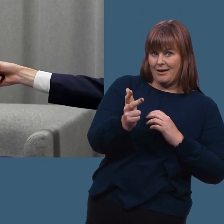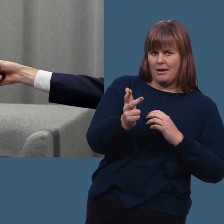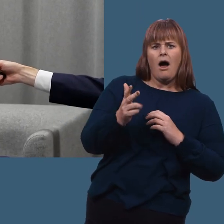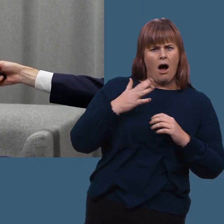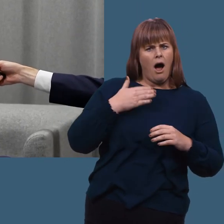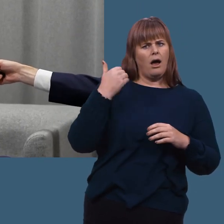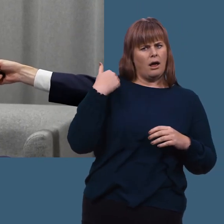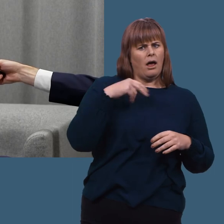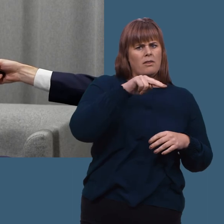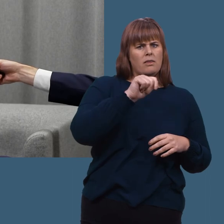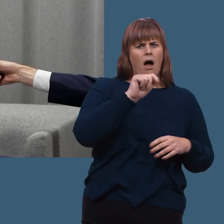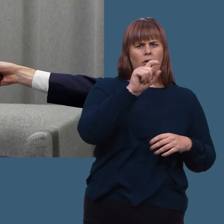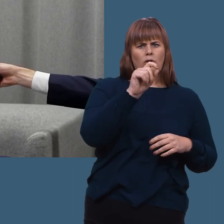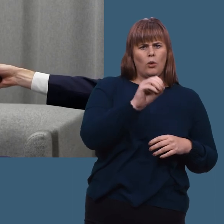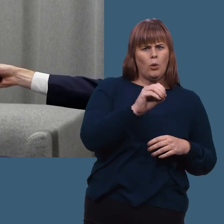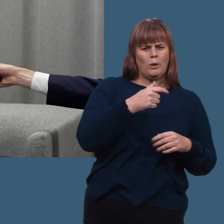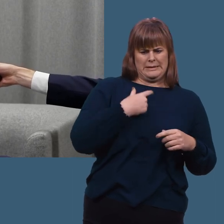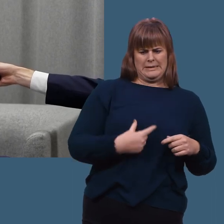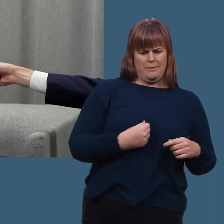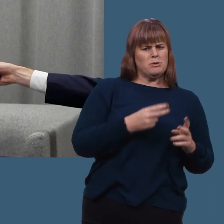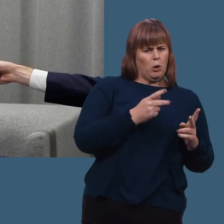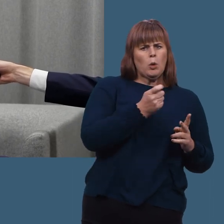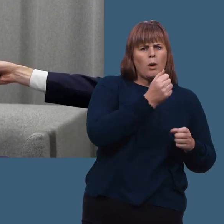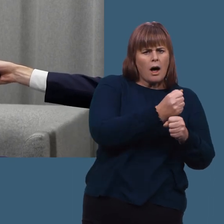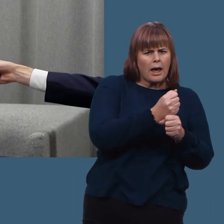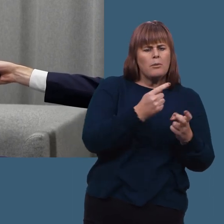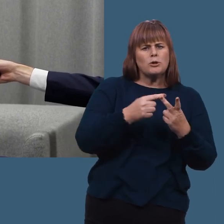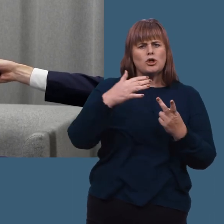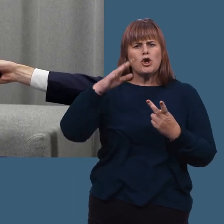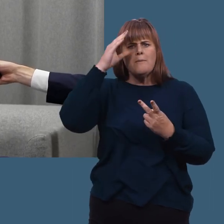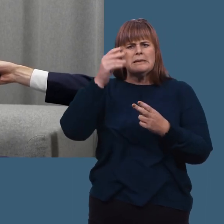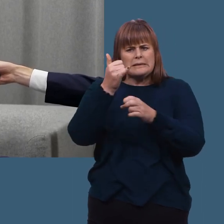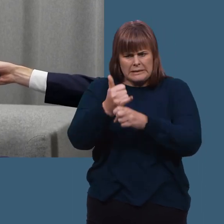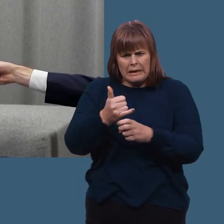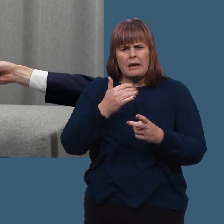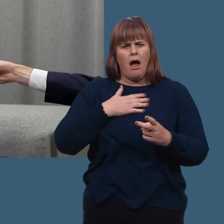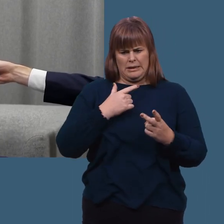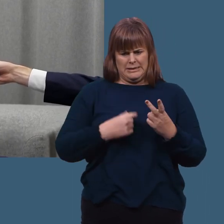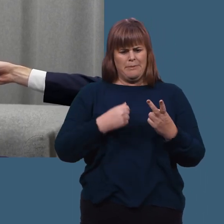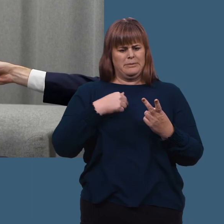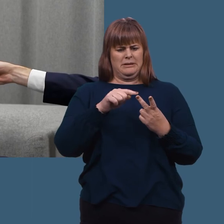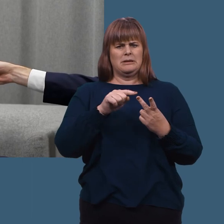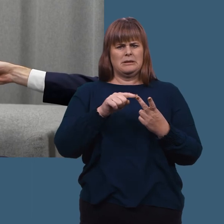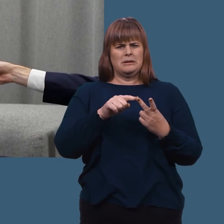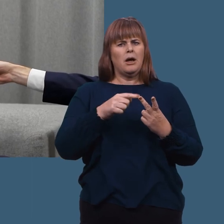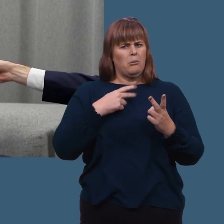Det går jeg gjerne med. Jeg har et NATO-slips, som jeg har brukt noen ganger. Og så har jeg et slips fra Sjømannskirken, som jeg er veldig glad i.